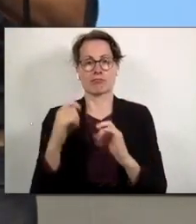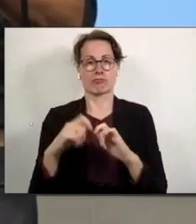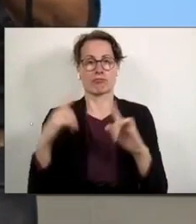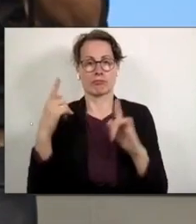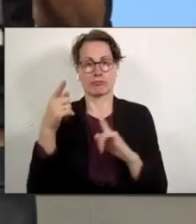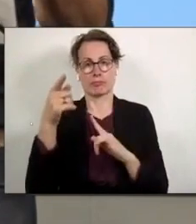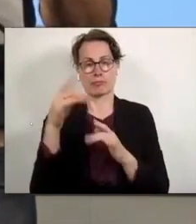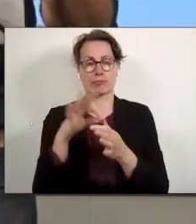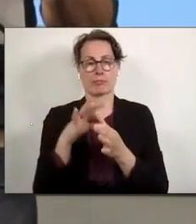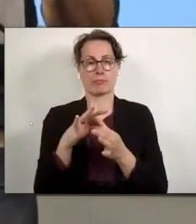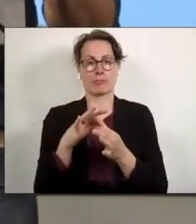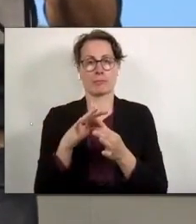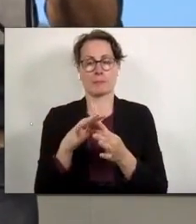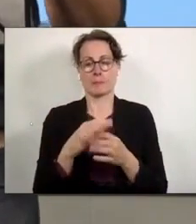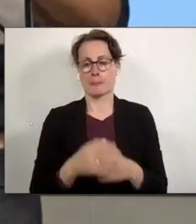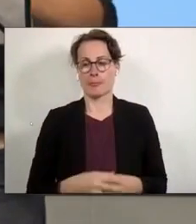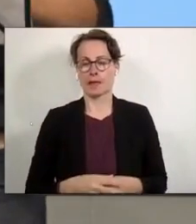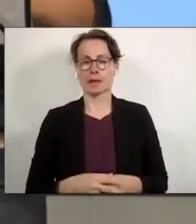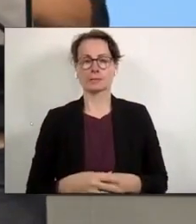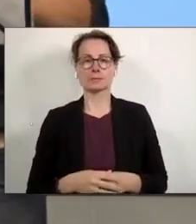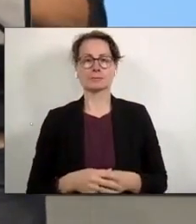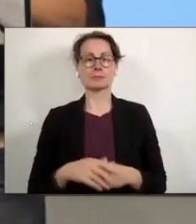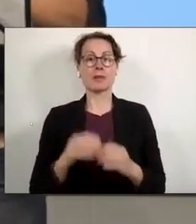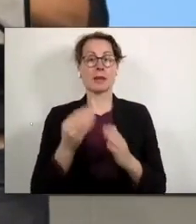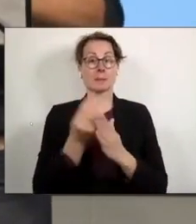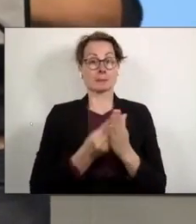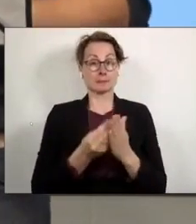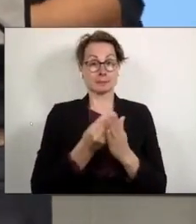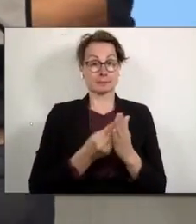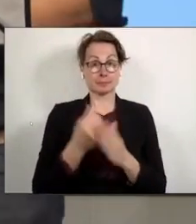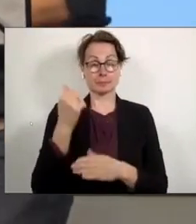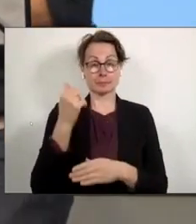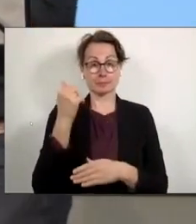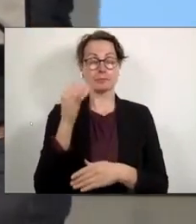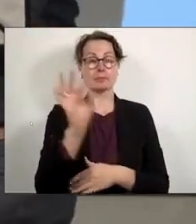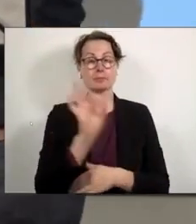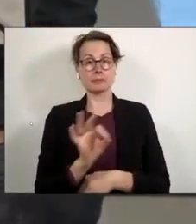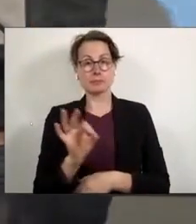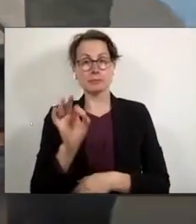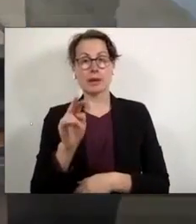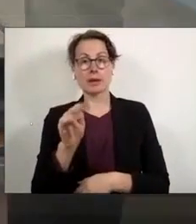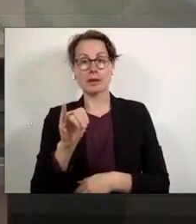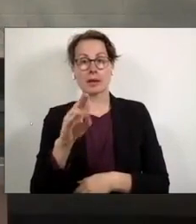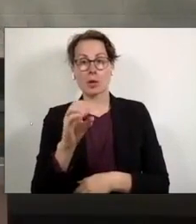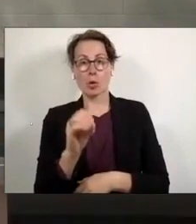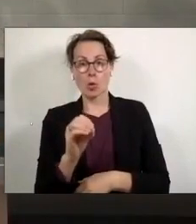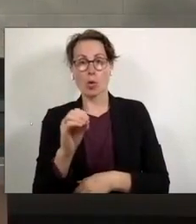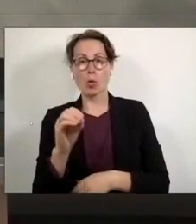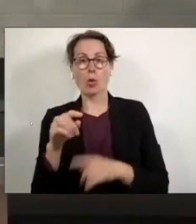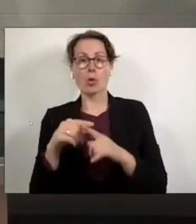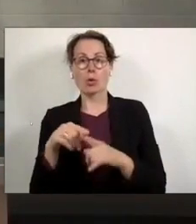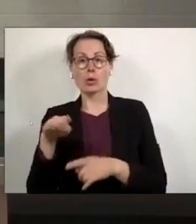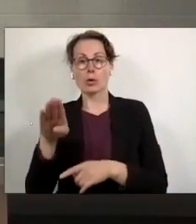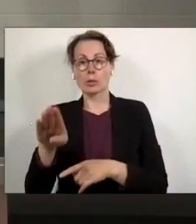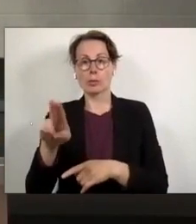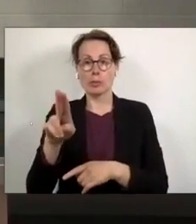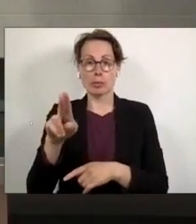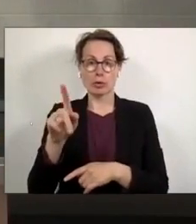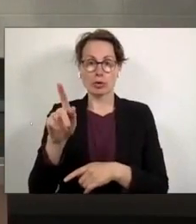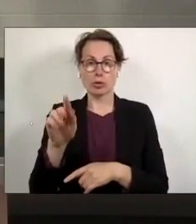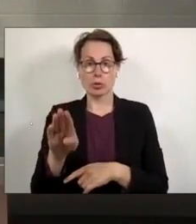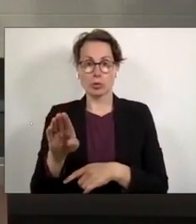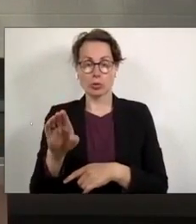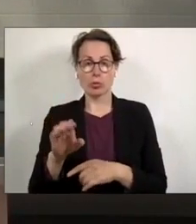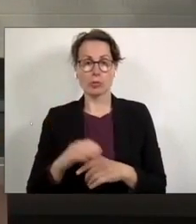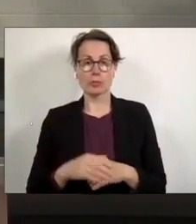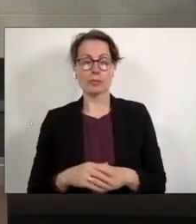Illustrationen, die jetzt gleich folgen werden, sind von den Illustratorinnen Nino Bulling und Boço Türke und die Textstellen